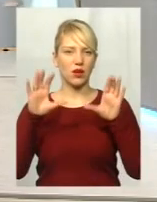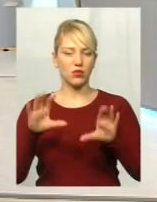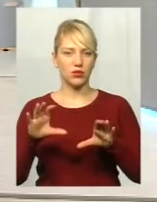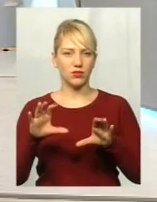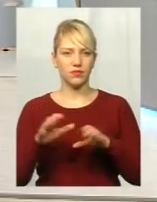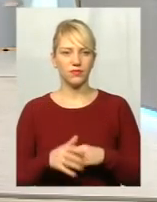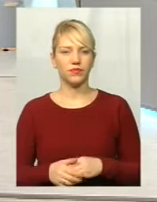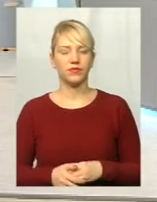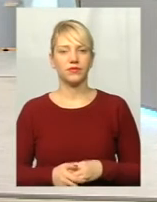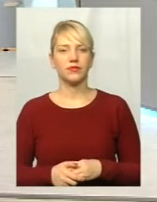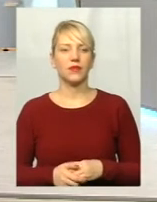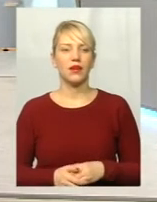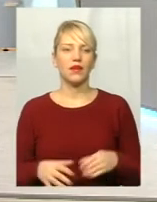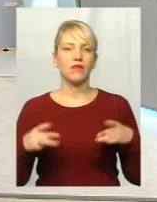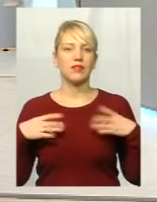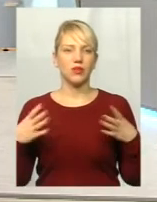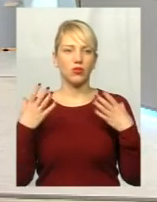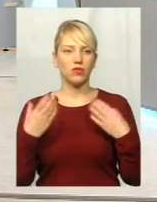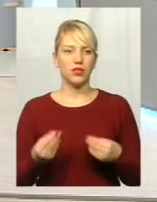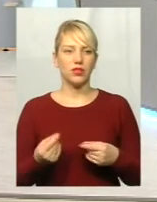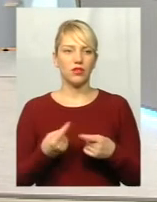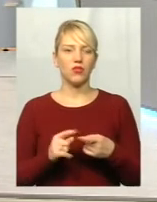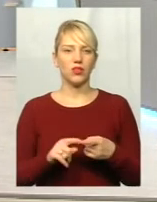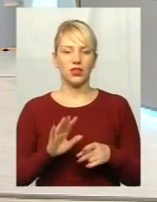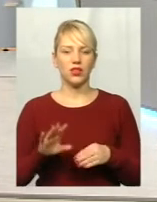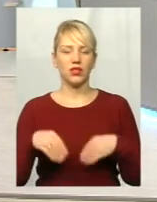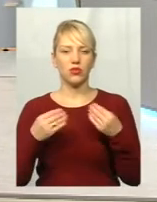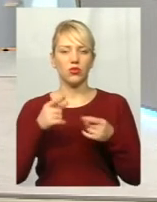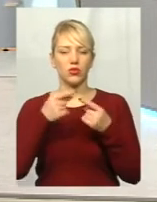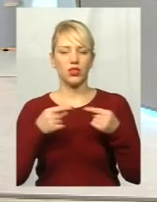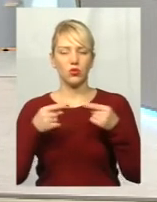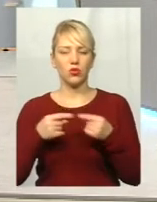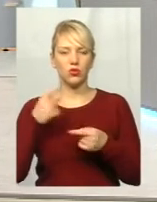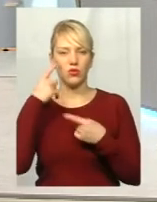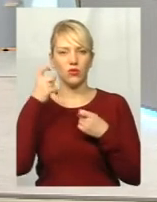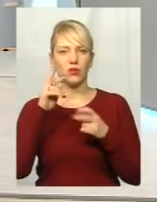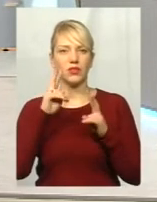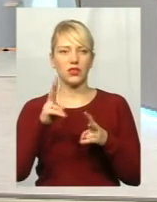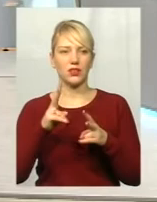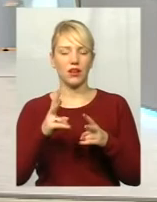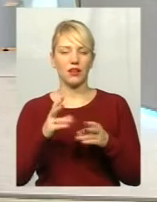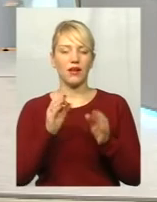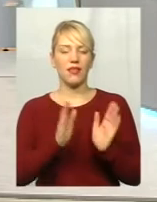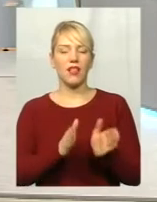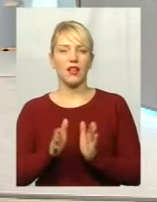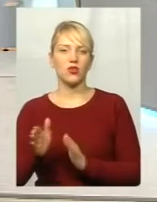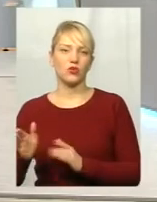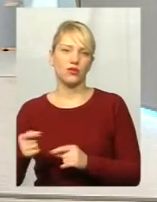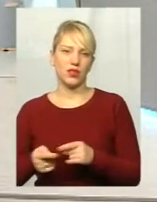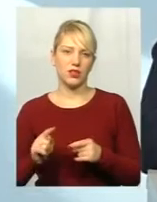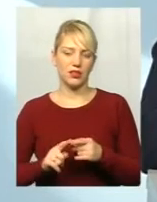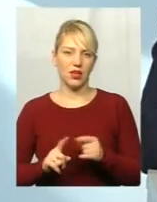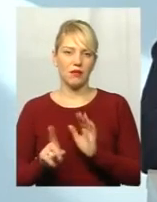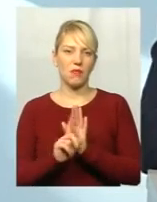І святкові дні вони не дають остаточної інформації, яким чином налаштувати той чи інший маршрут безпосередньо для